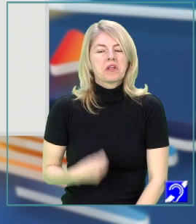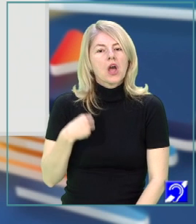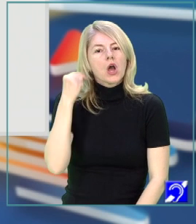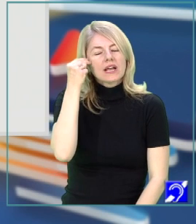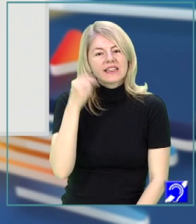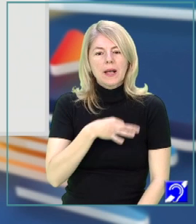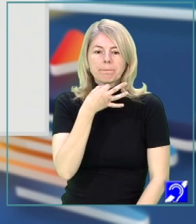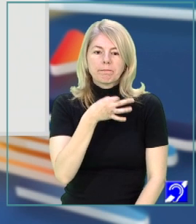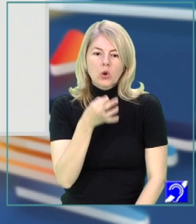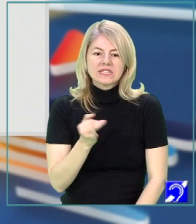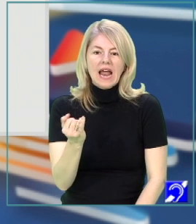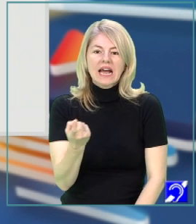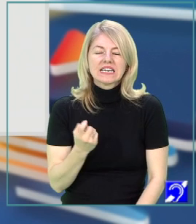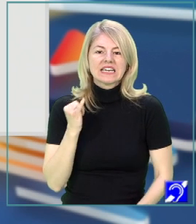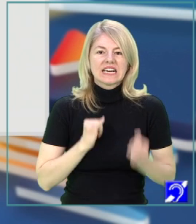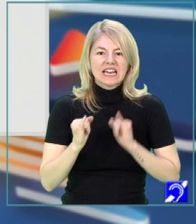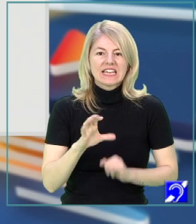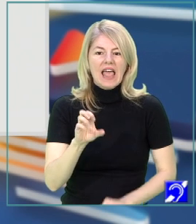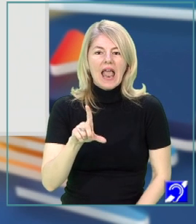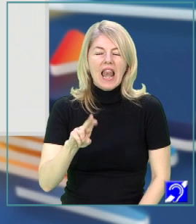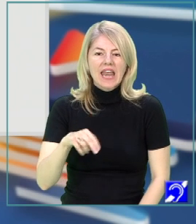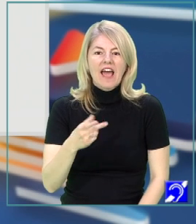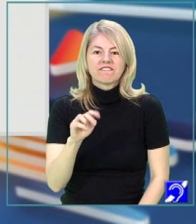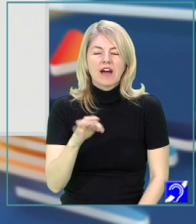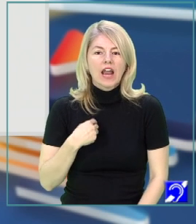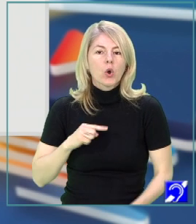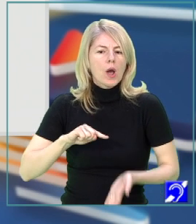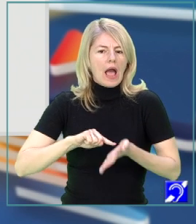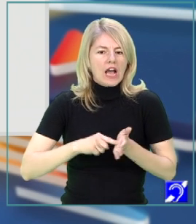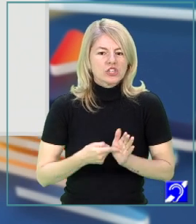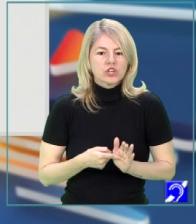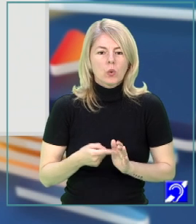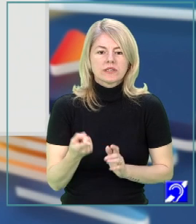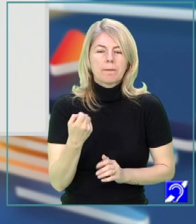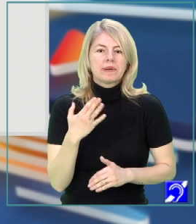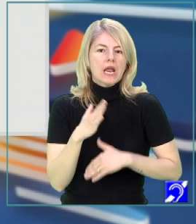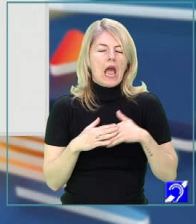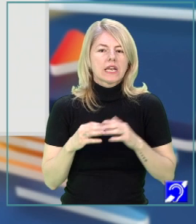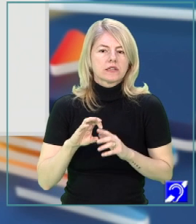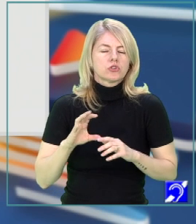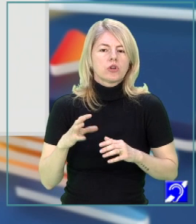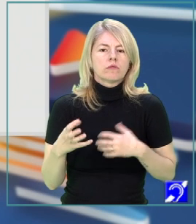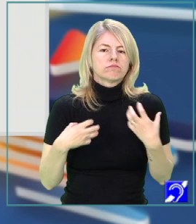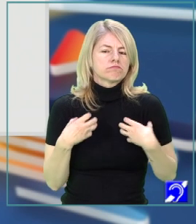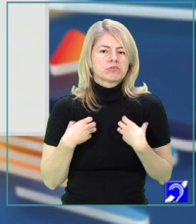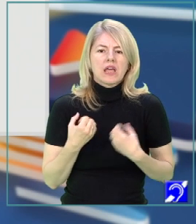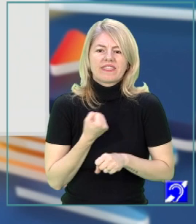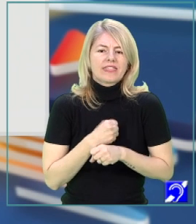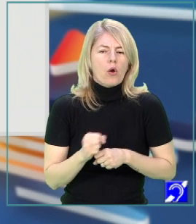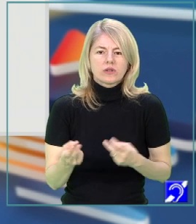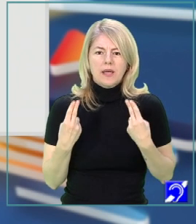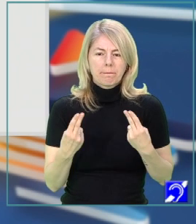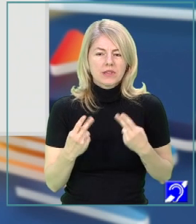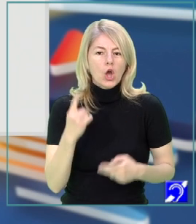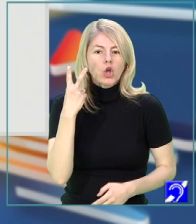Consider că poezia în grădină de Elena Farago pune în evidență, prin mijloace artistice deosebite, cel puțin